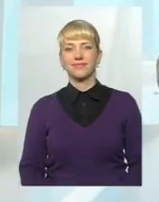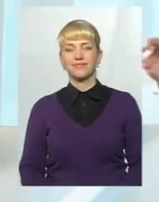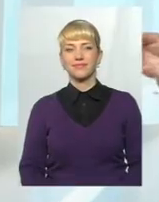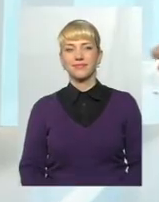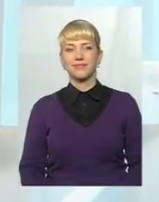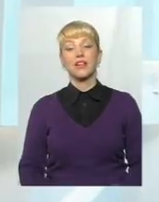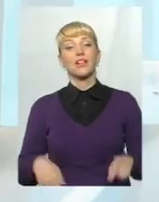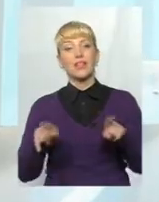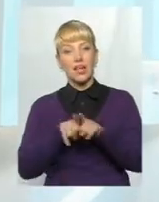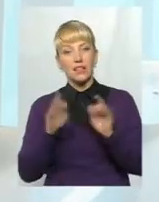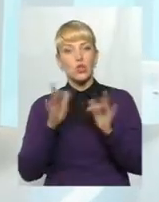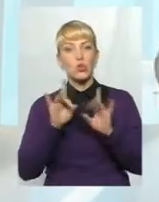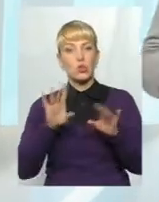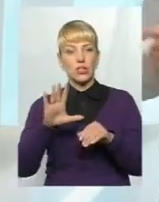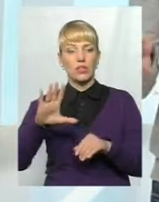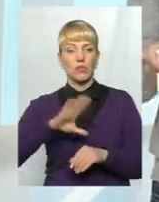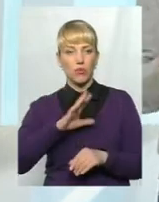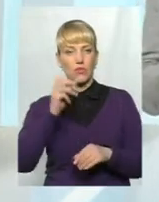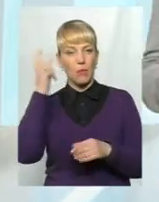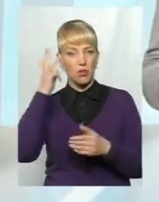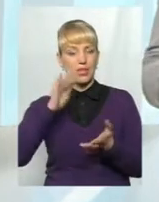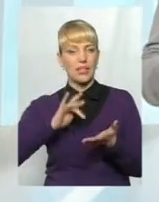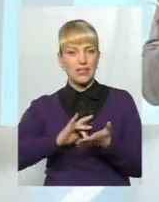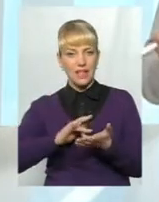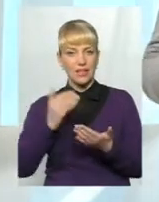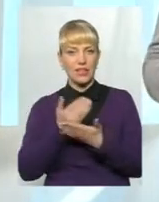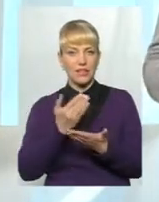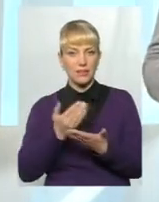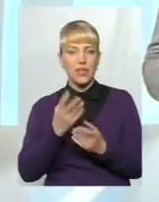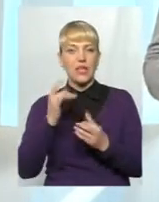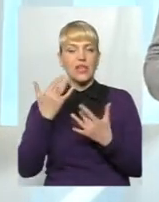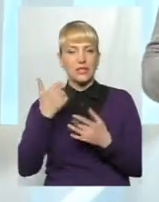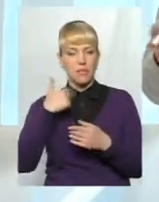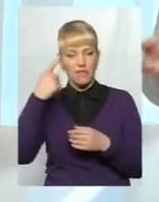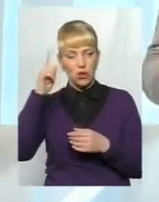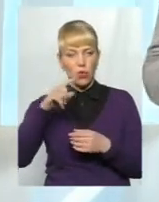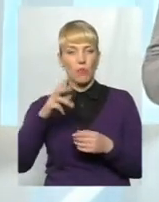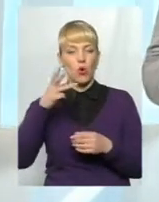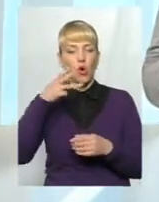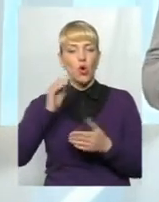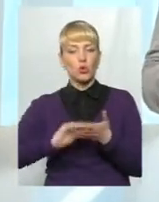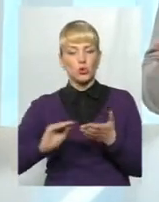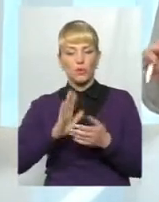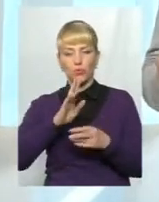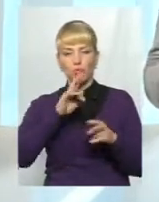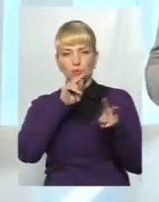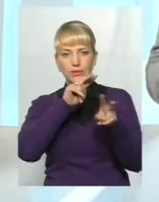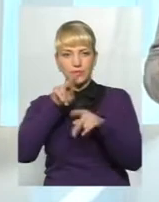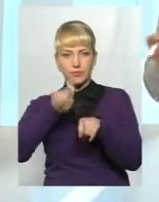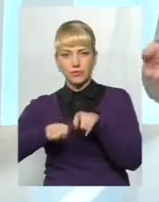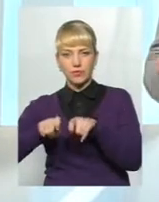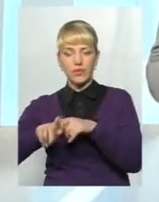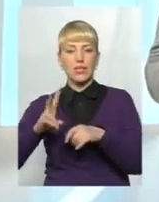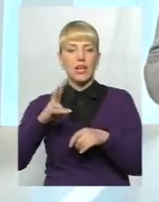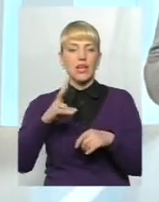Ось такий сюжет виходив на каналі Поділля Центру. Наскільки мені відомо, журналісти і надалі будуть продовжувати інформувати громадськість про